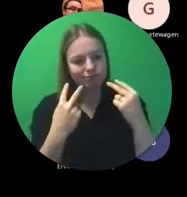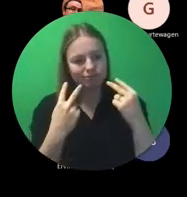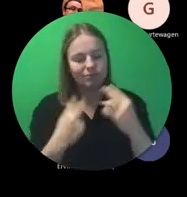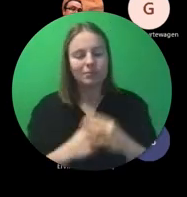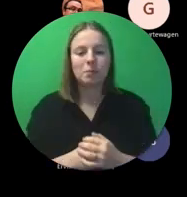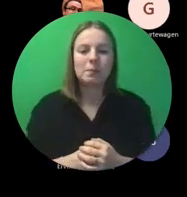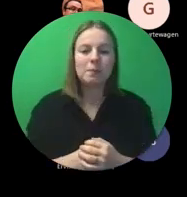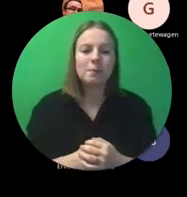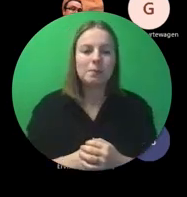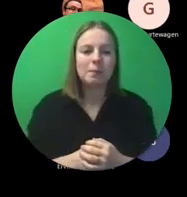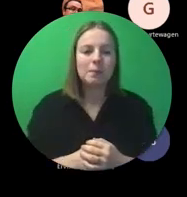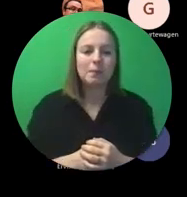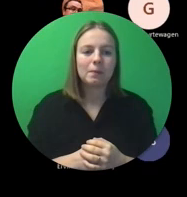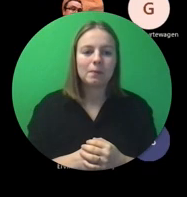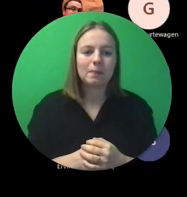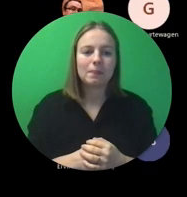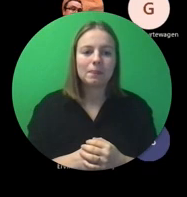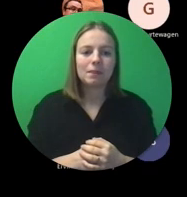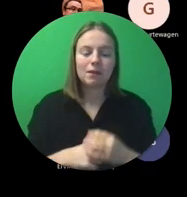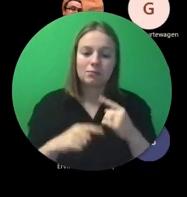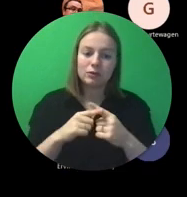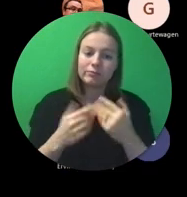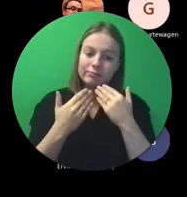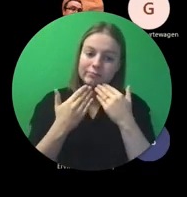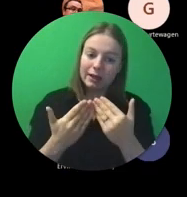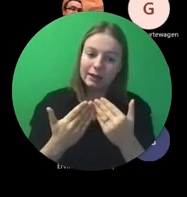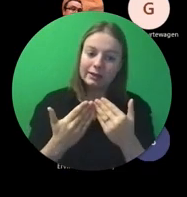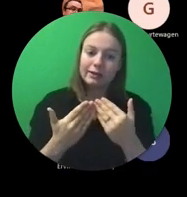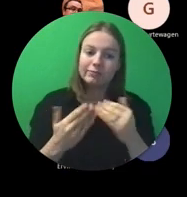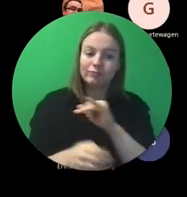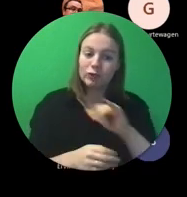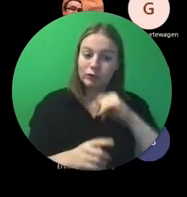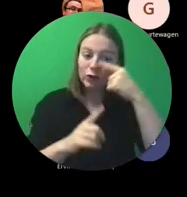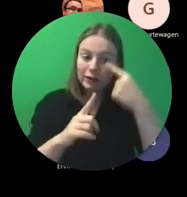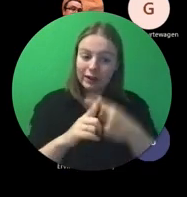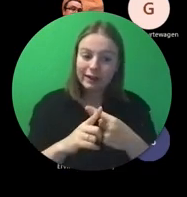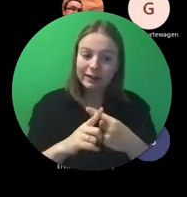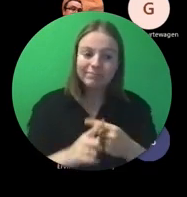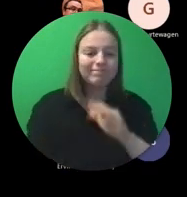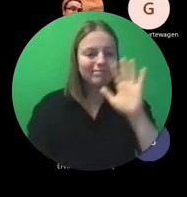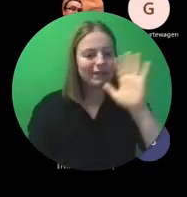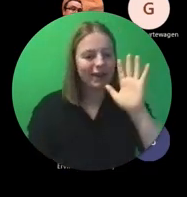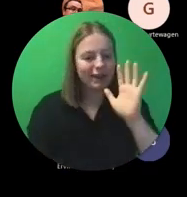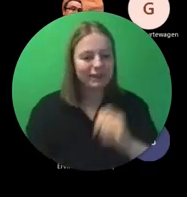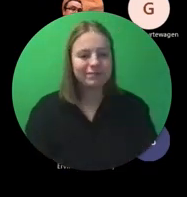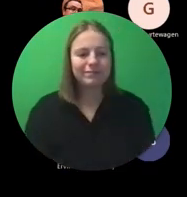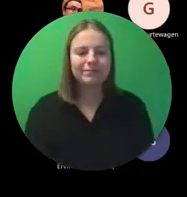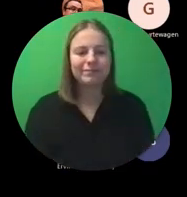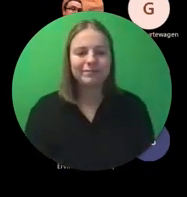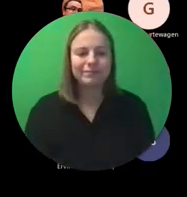en dan bedankt en alleszins de volgende keer graag